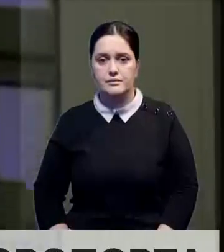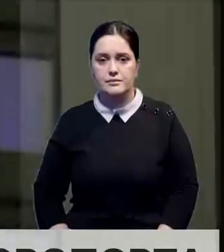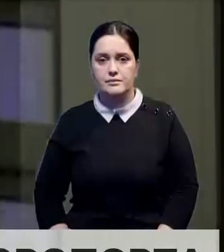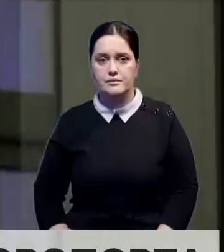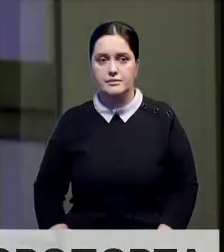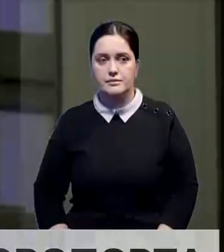КОНЕЦ